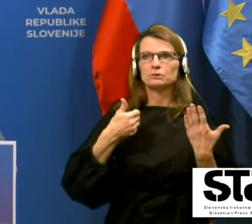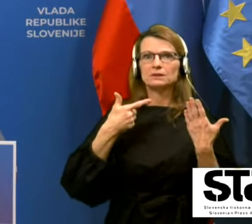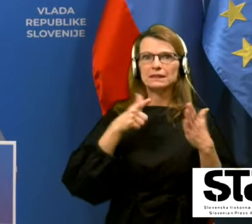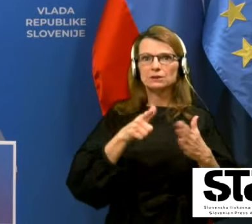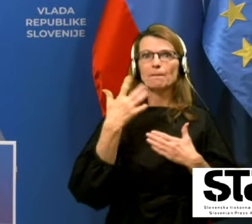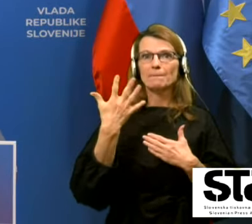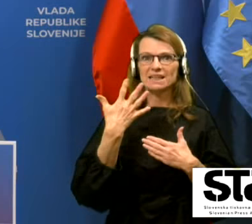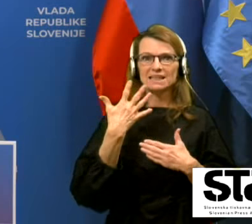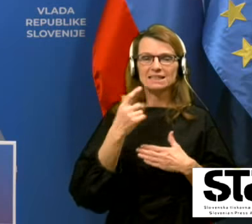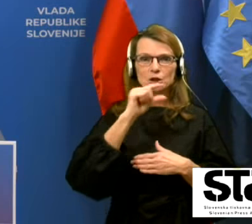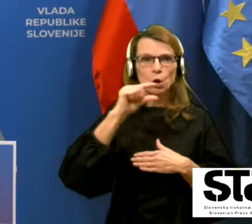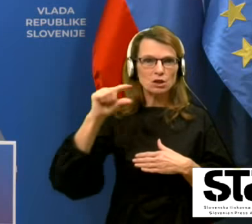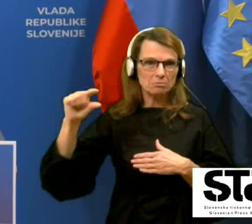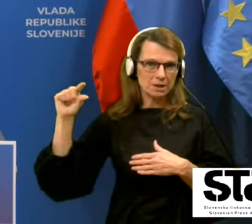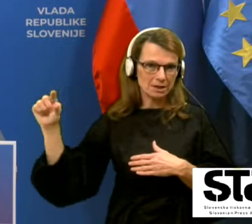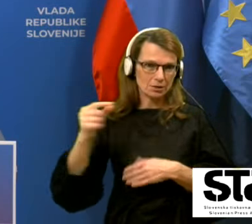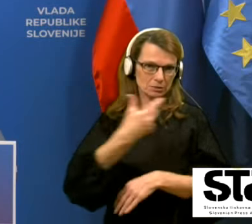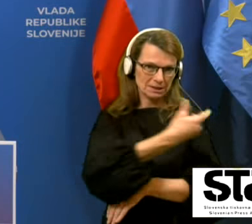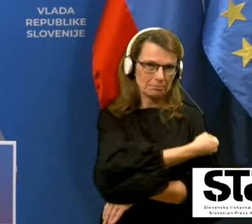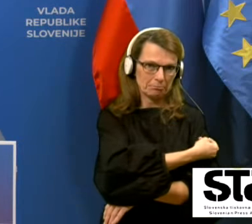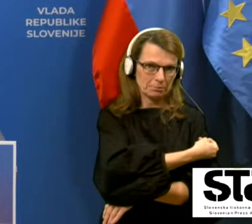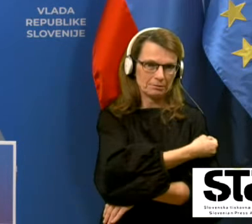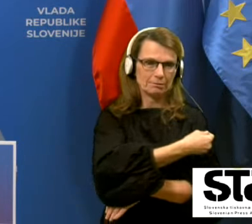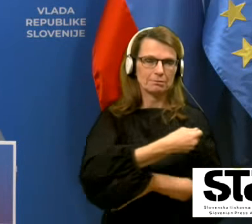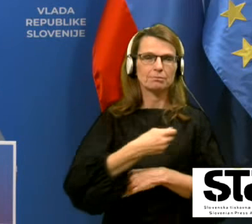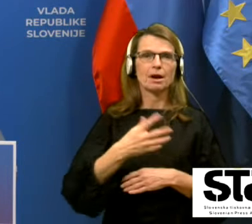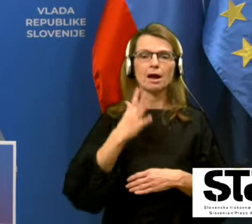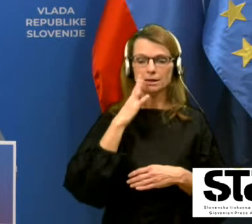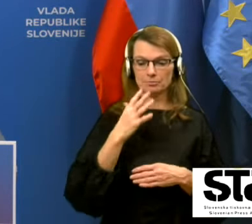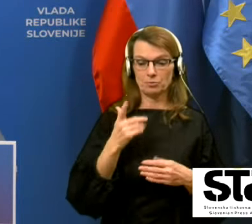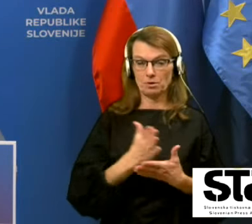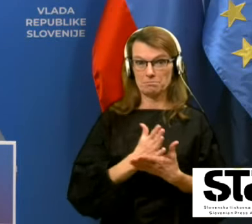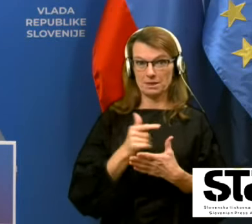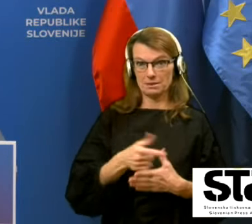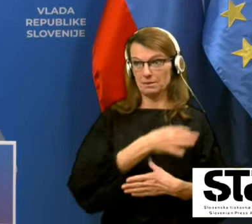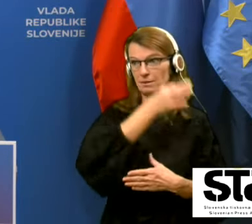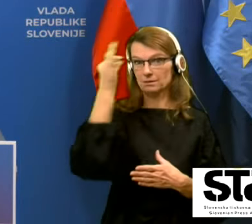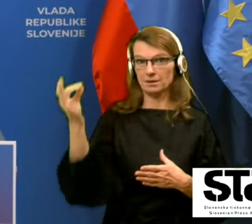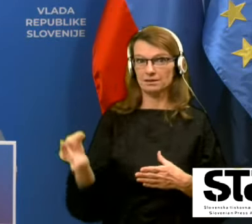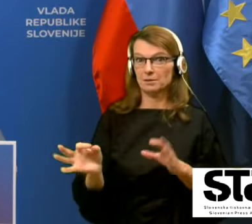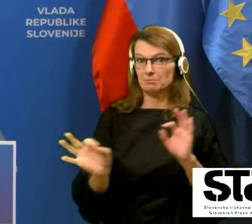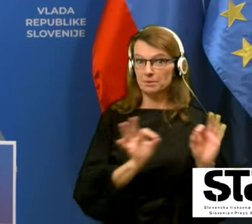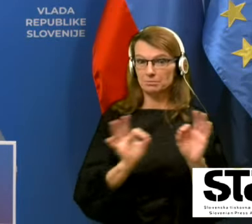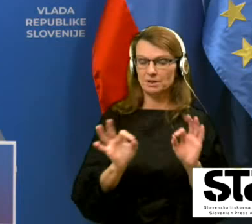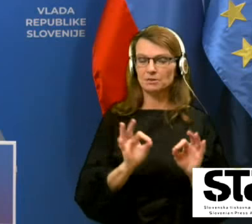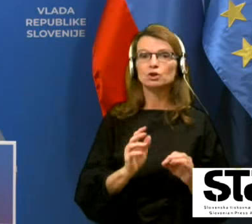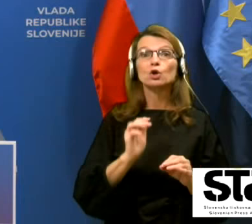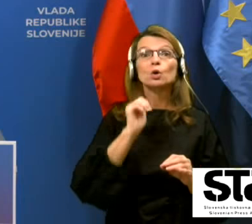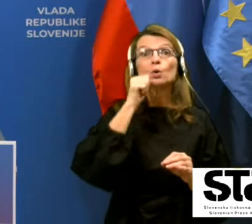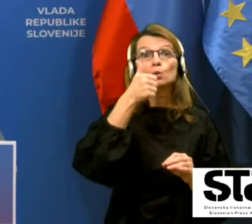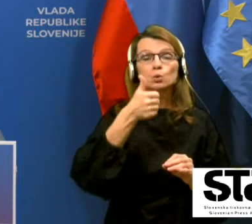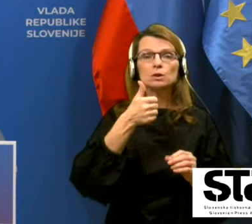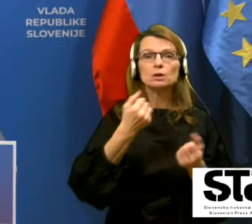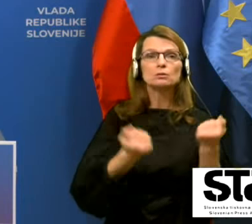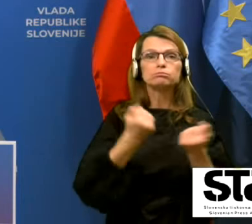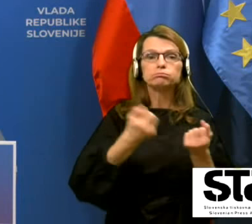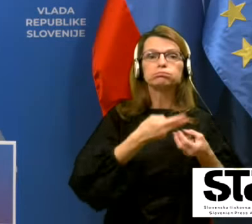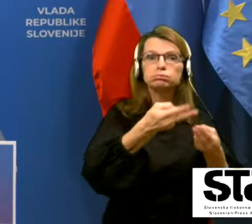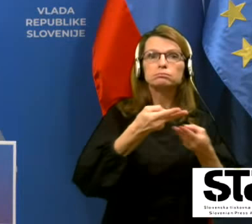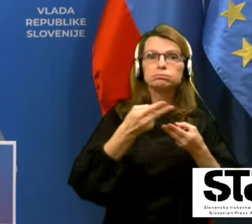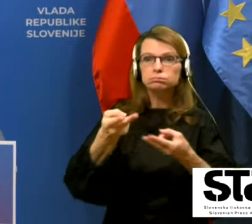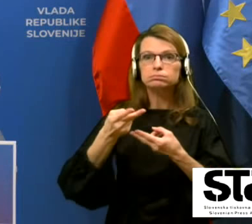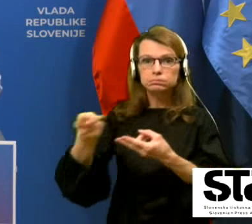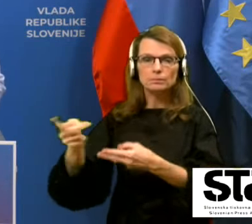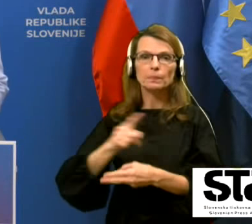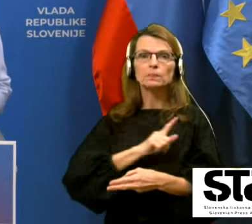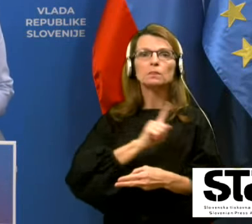odmerkov cepiva, ki bodo tekom dneva pripravljeni in jutri razpeljani do